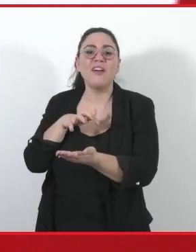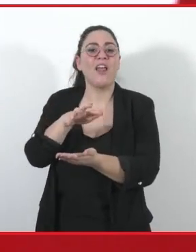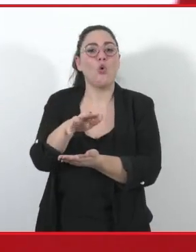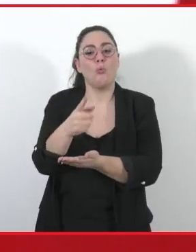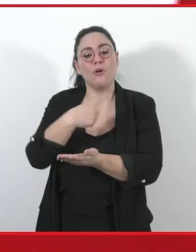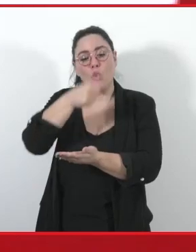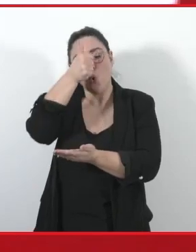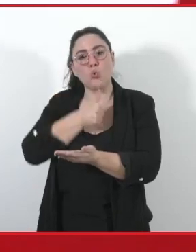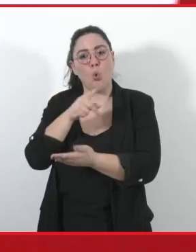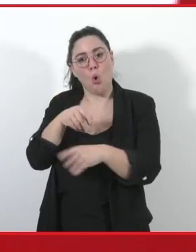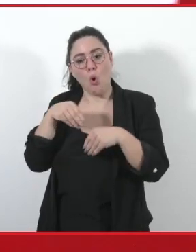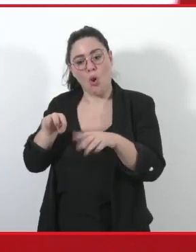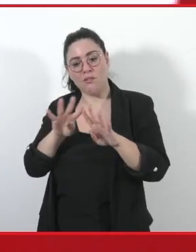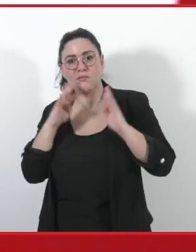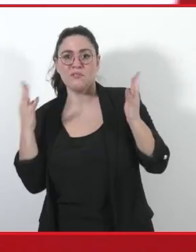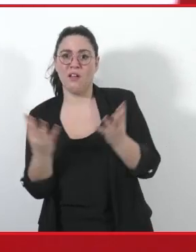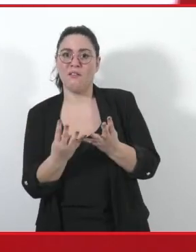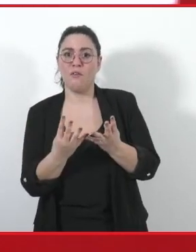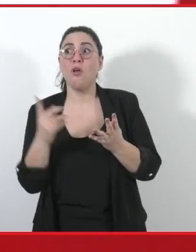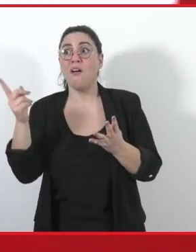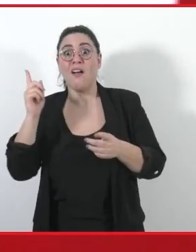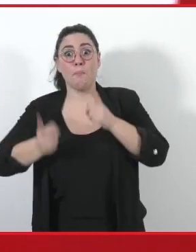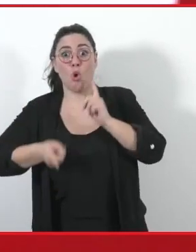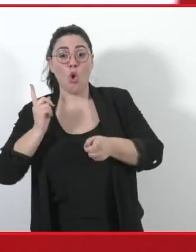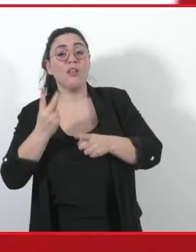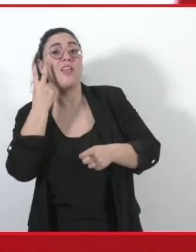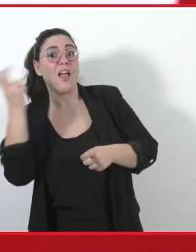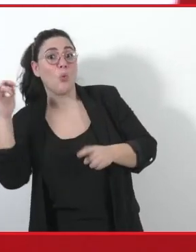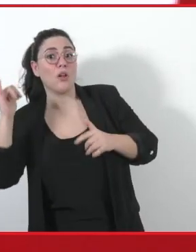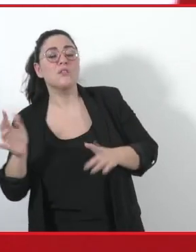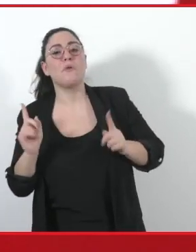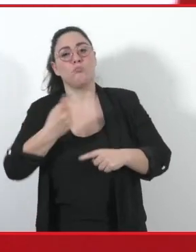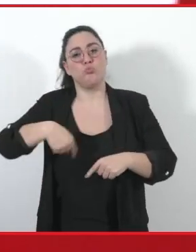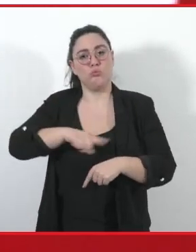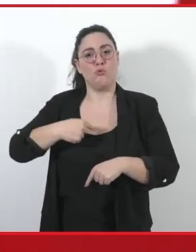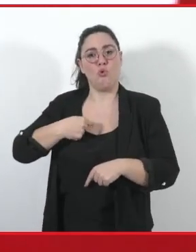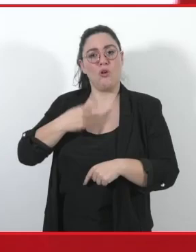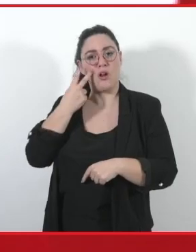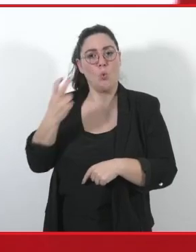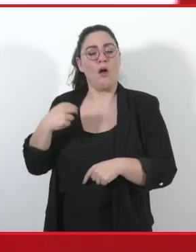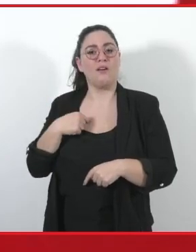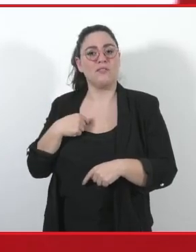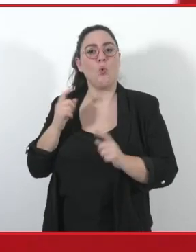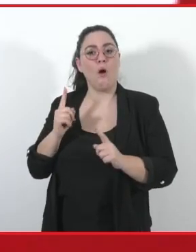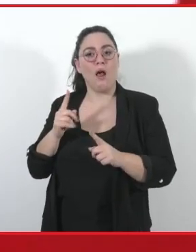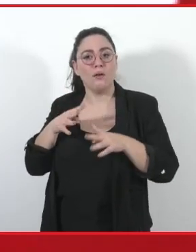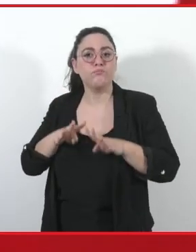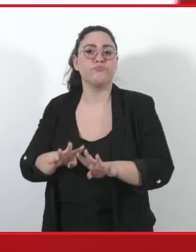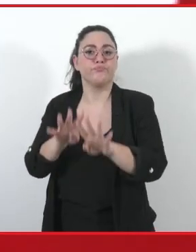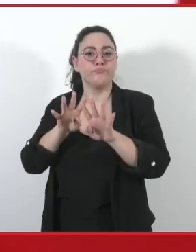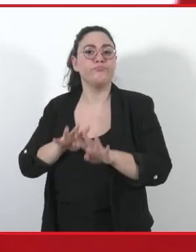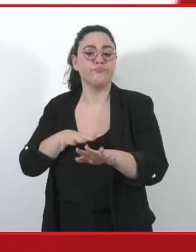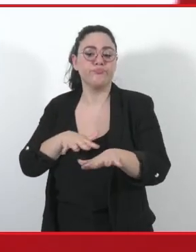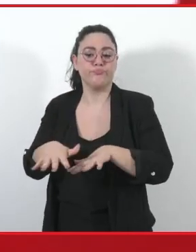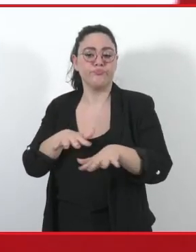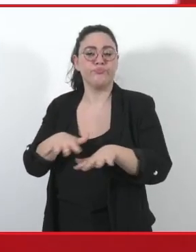partecipazione che appunto riguarda la politica, ma anche noi, le nostre mobilitazioni. È quello appunto di contrastare con